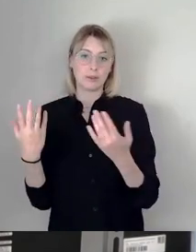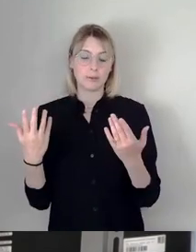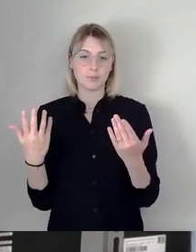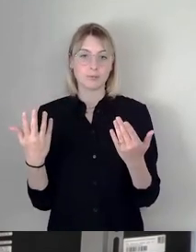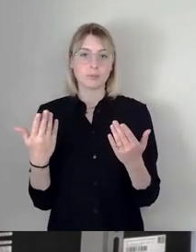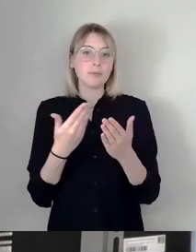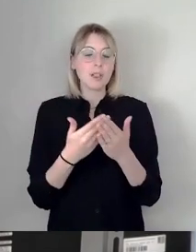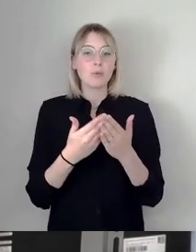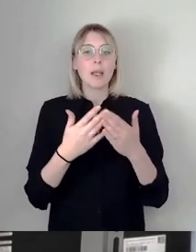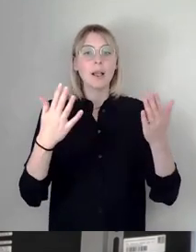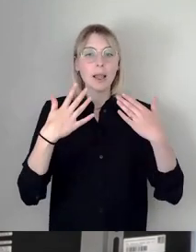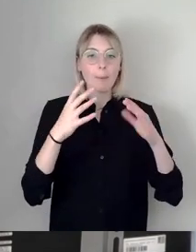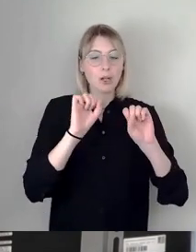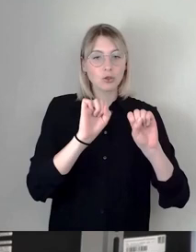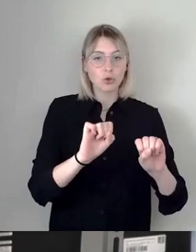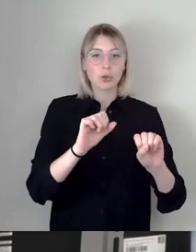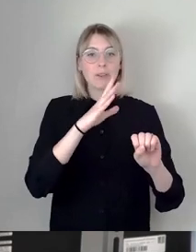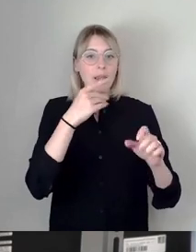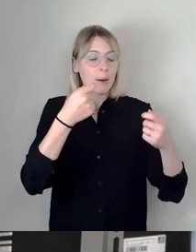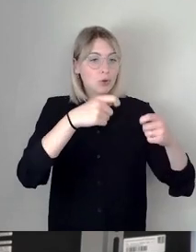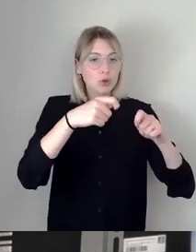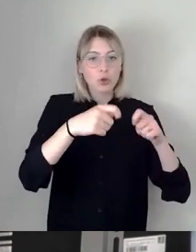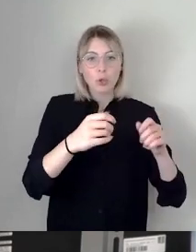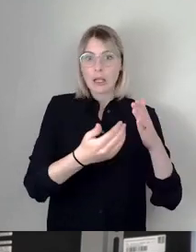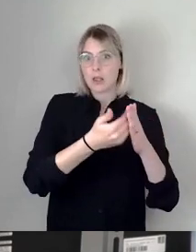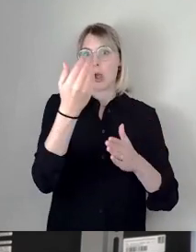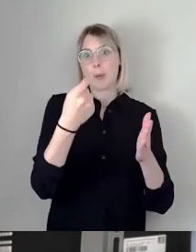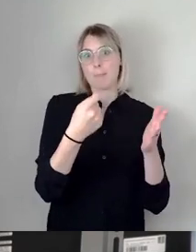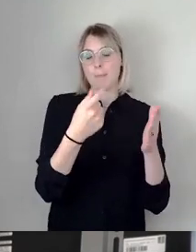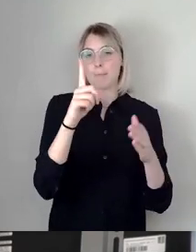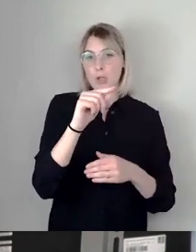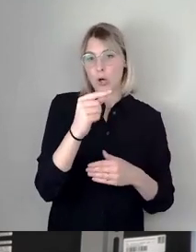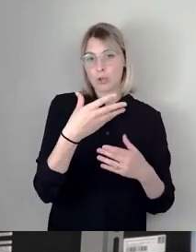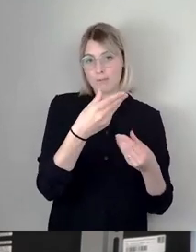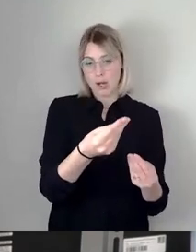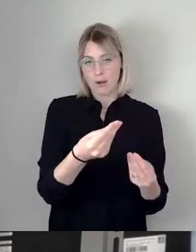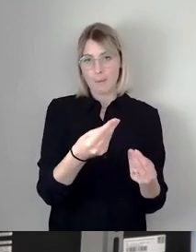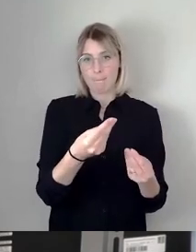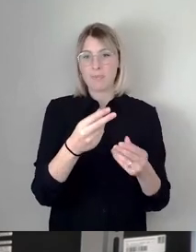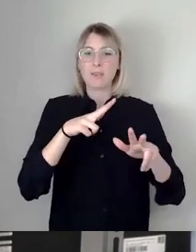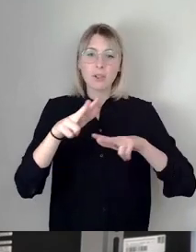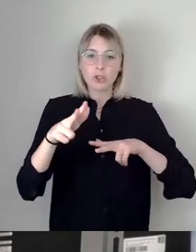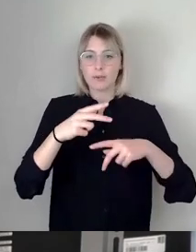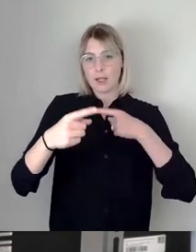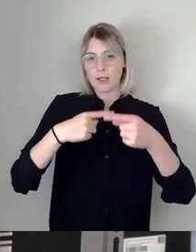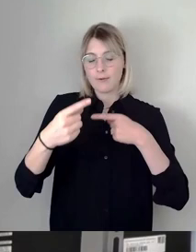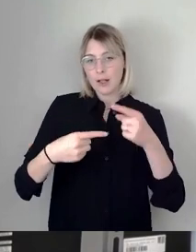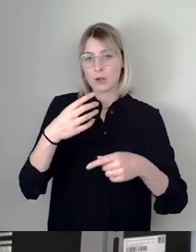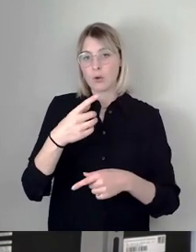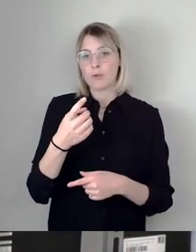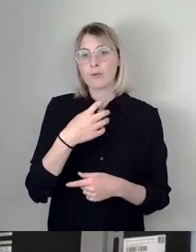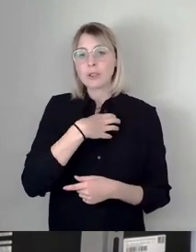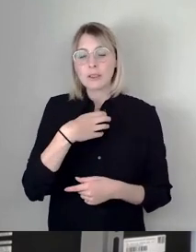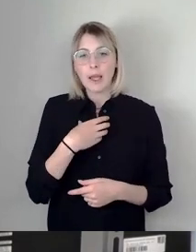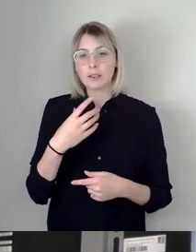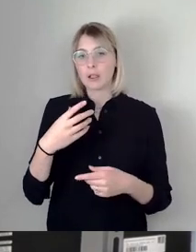Klimaschutz hat durch zahlreiche Beschlüsse eine völlig neue Bedeutung erlangt. Die wirtschaftliche Entwicklung der Stadt wurde vorangetrieben. Der Rückkauf von